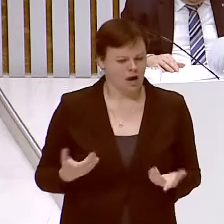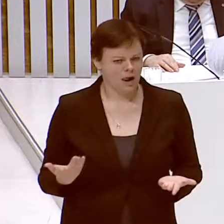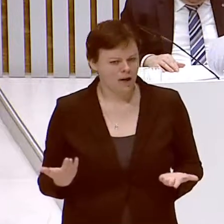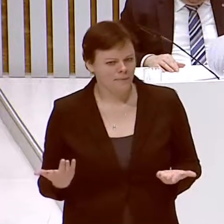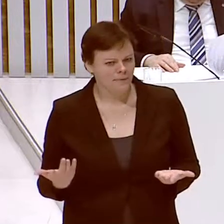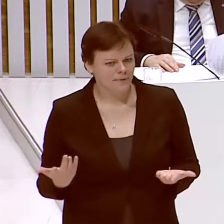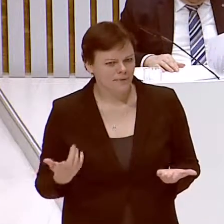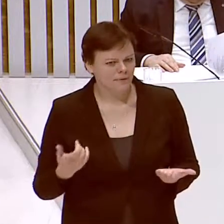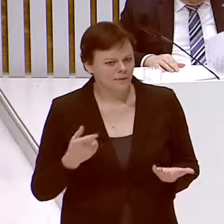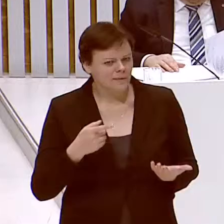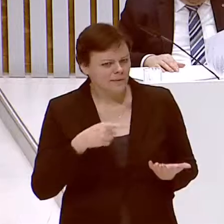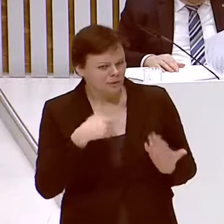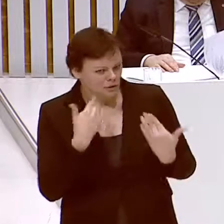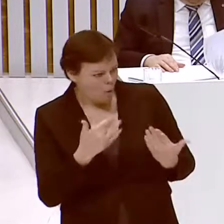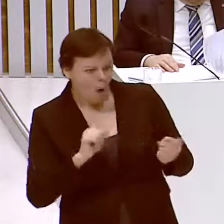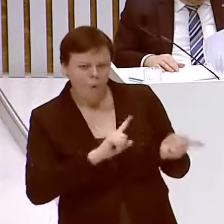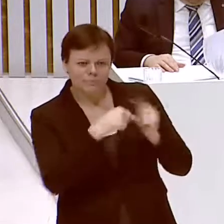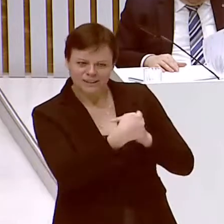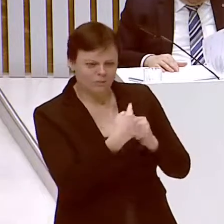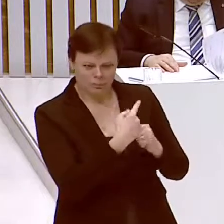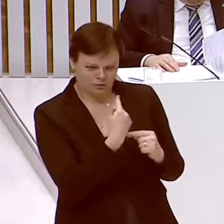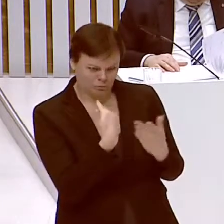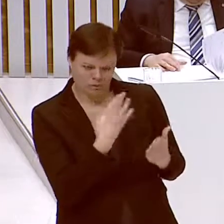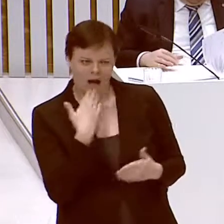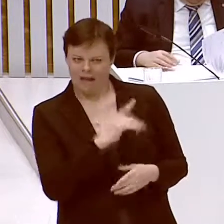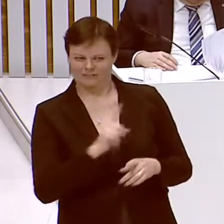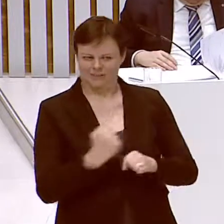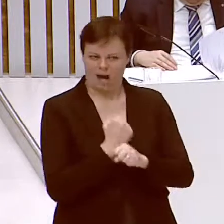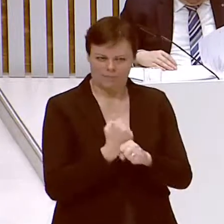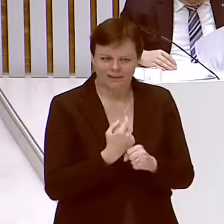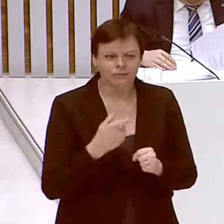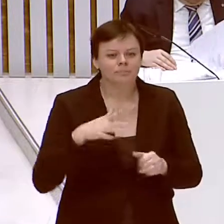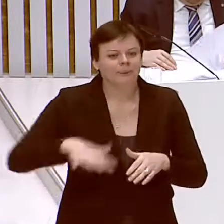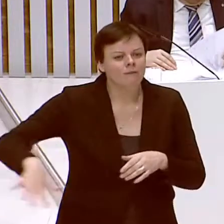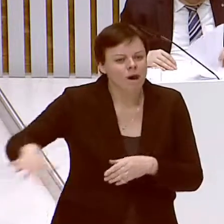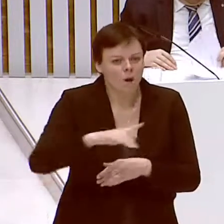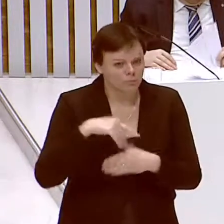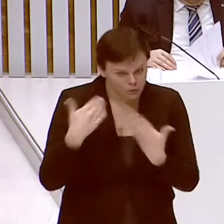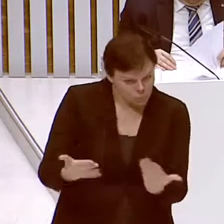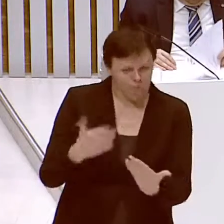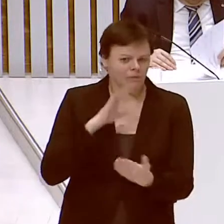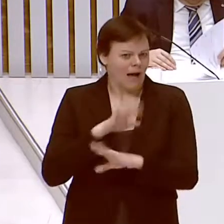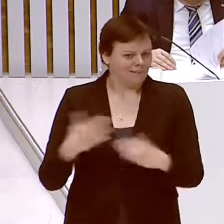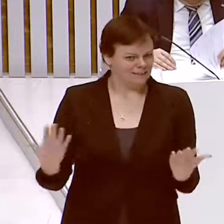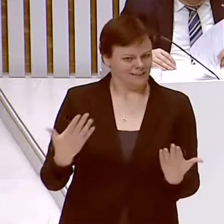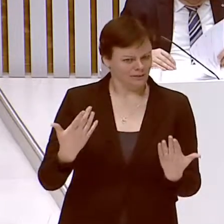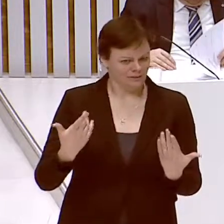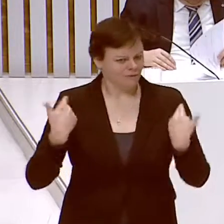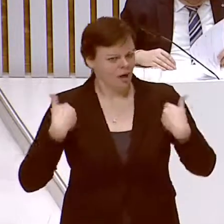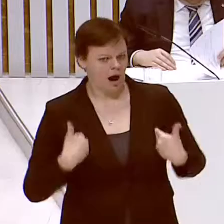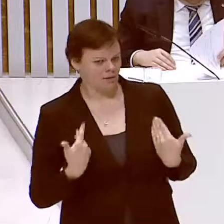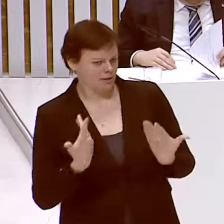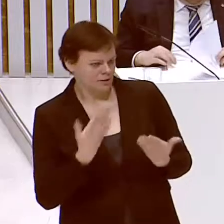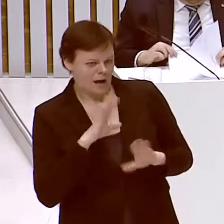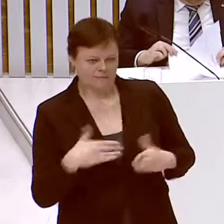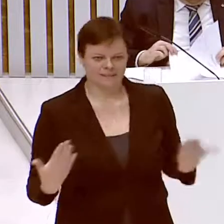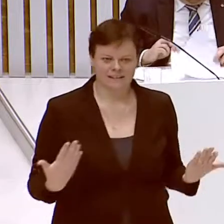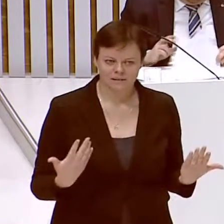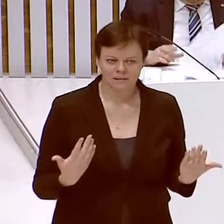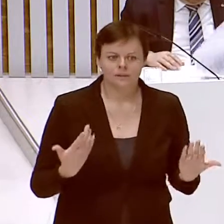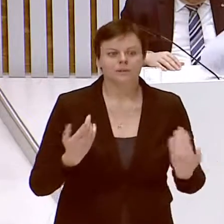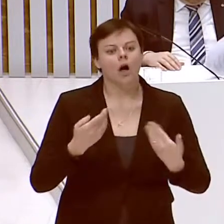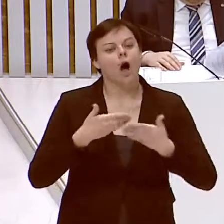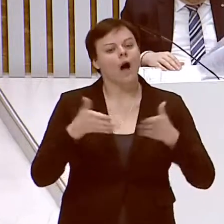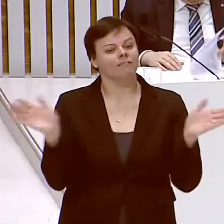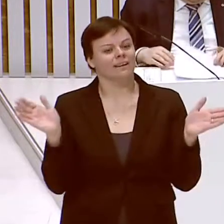auch nicht mit den betreffenden Verbänden und Bevölkerungsgruppen um, meine Damen und Herren. Eine öffentliche Anhörung vor gut zwei Wochen